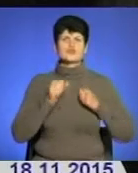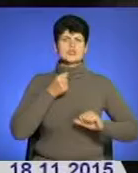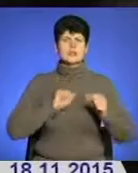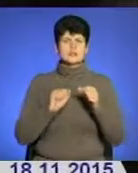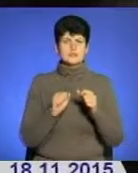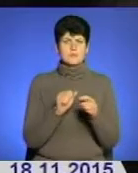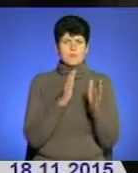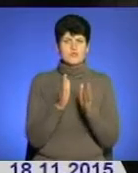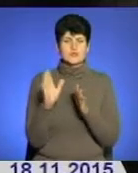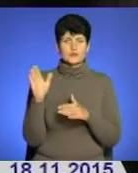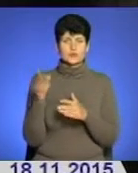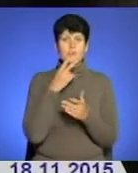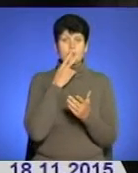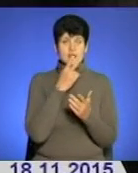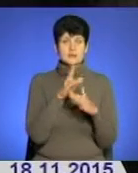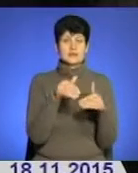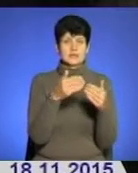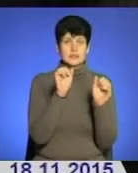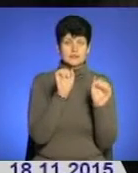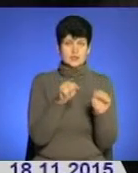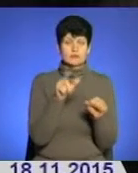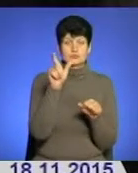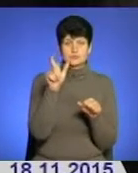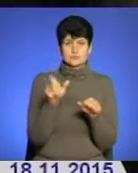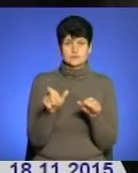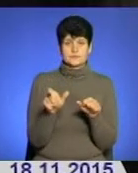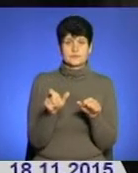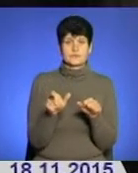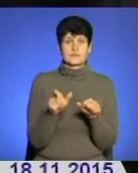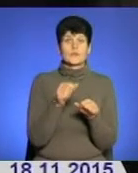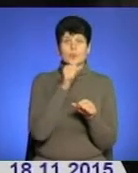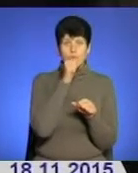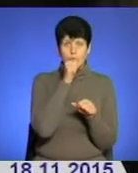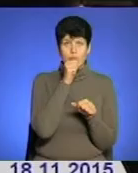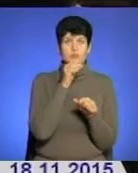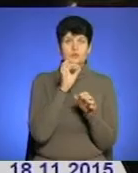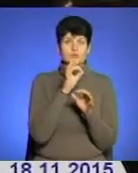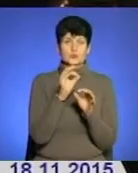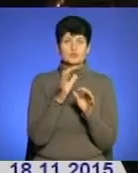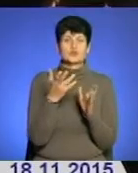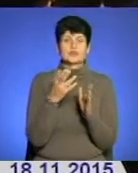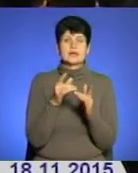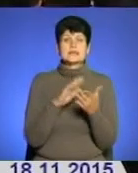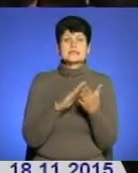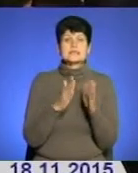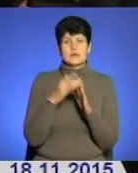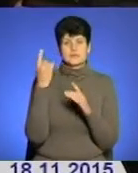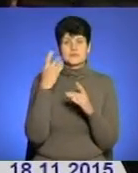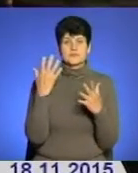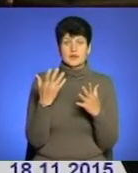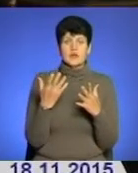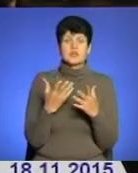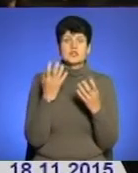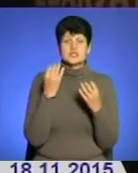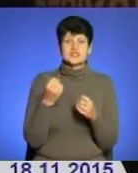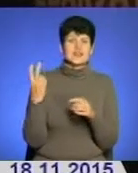бачили, як ми надали можливість водію на місці продути Драгер на стан алкогольного спорядження. Ще двічі винуватець аварії йдув